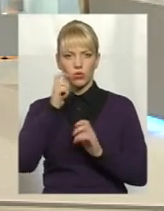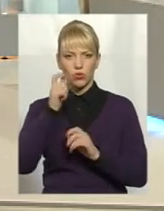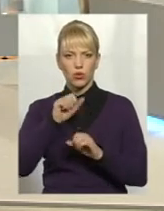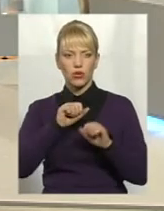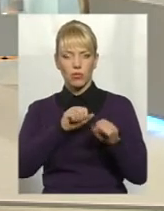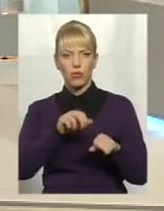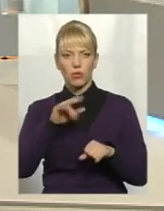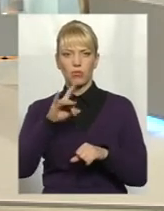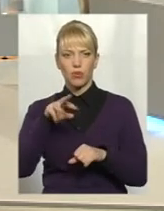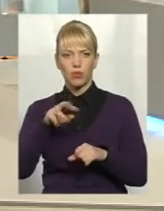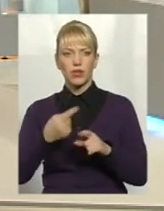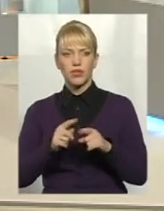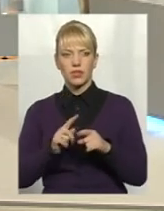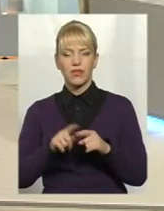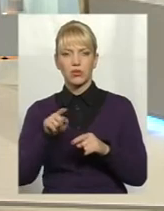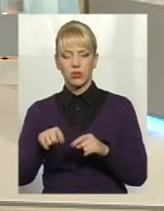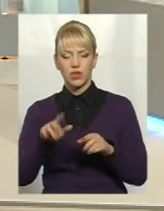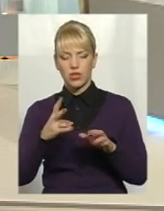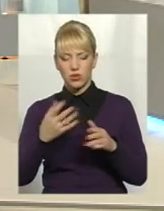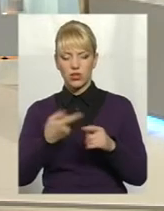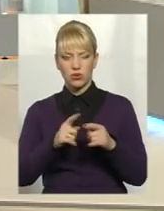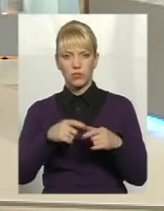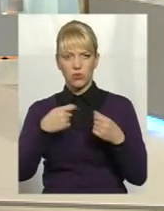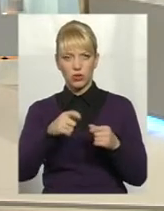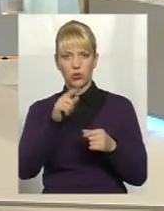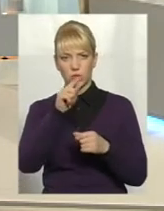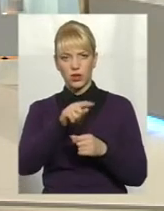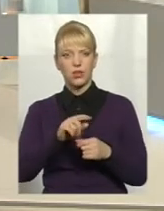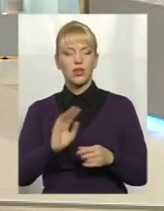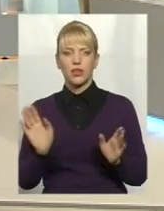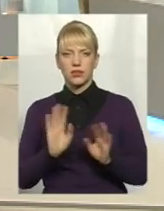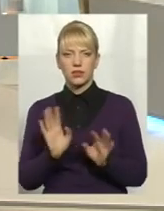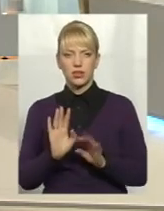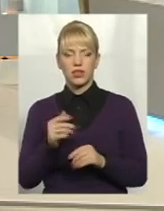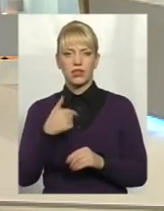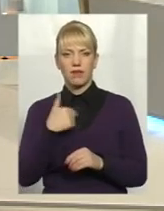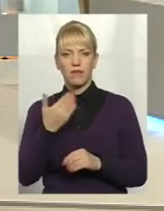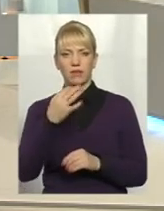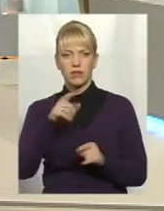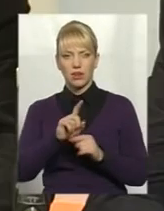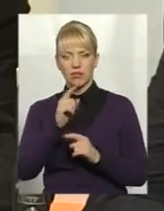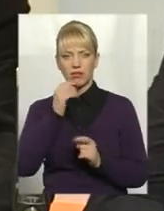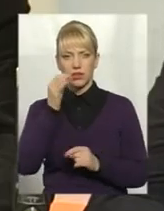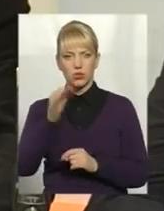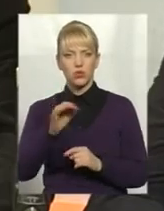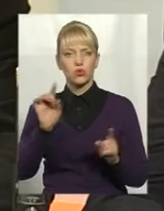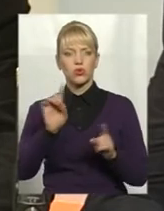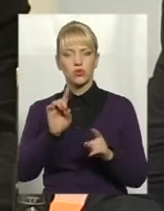цьому ринку знайшли збут в той продукції? Я скажу так, що взагалі